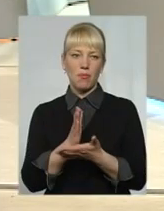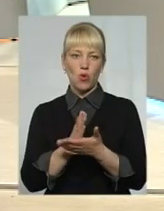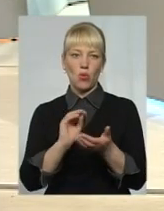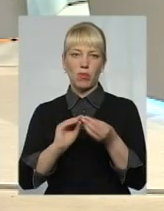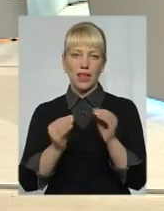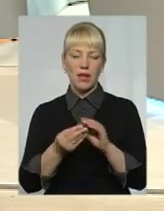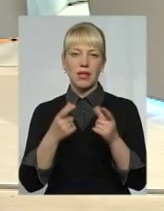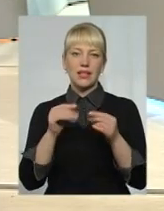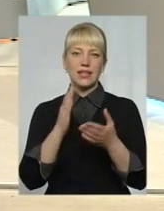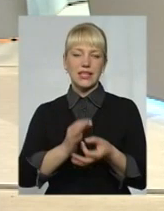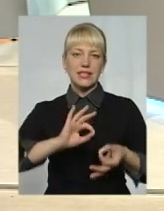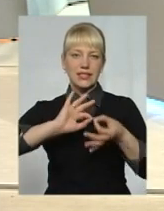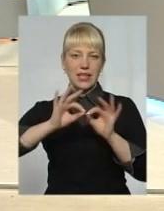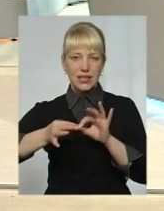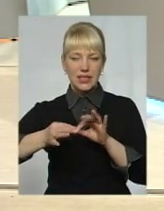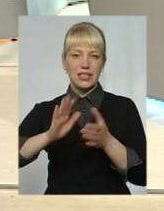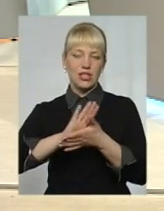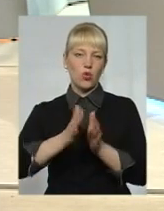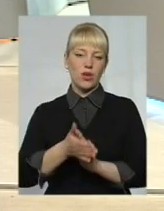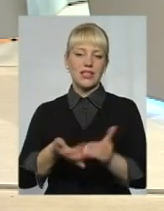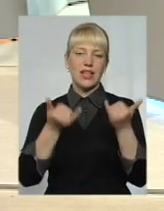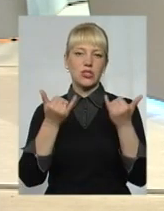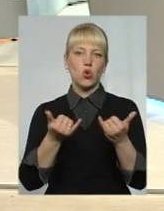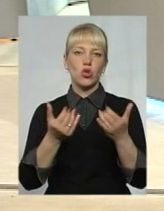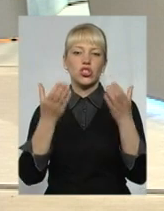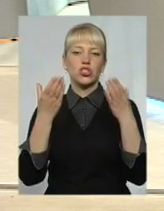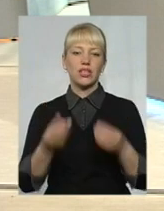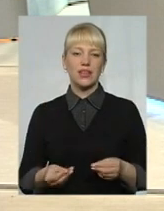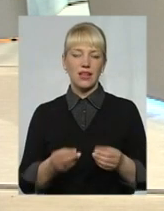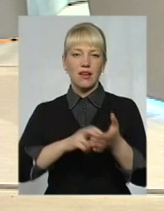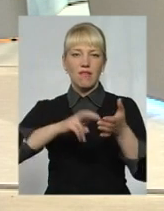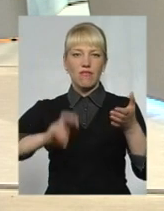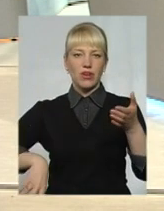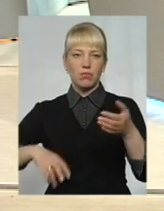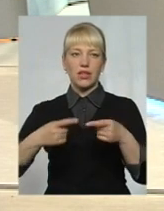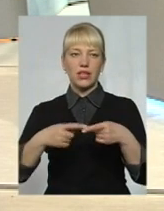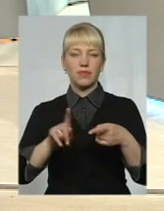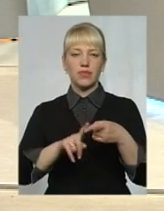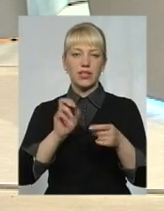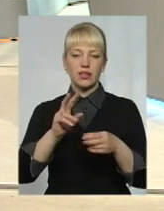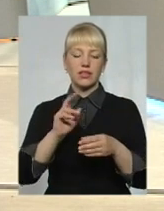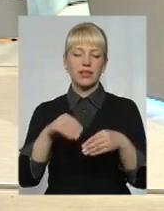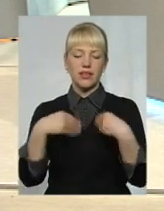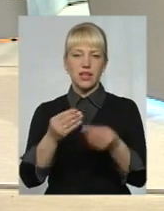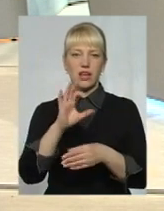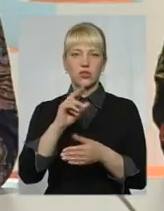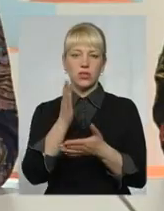складні ситуації, на сьогоднішній день випали з такого процесу, як надання соціальних послуг тим, хто їх потребує.